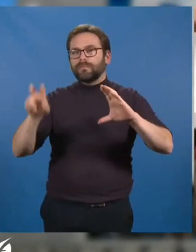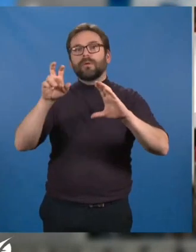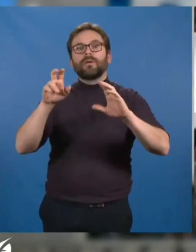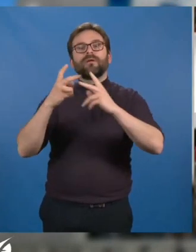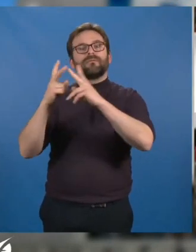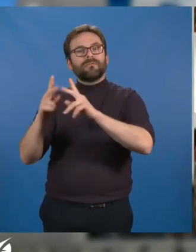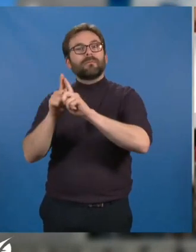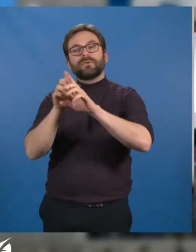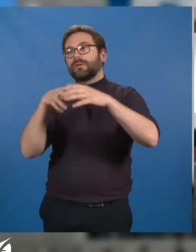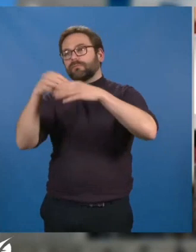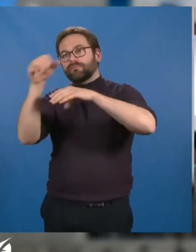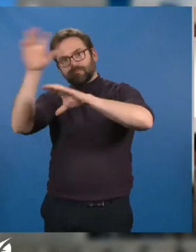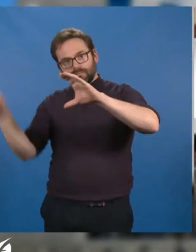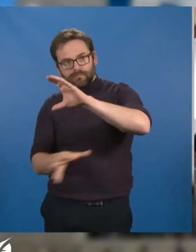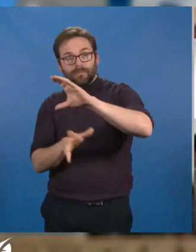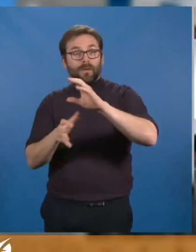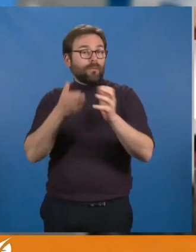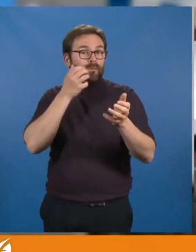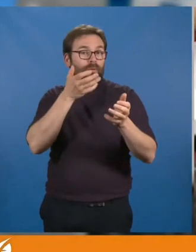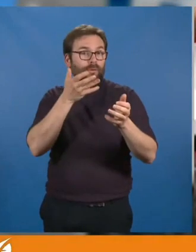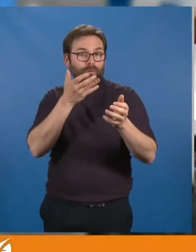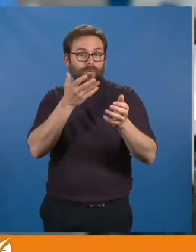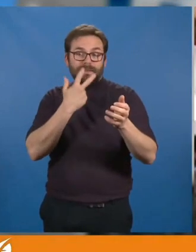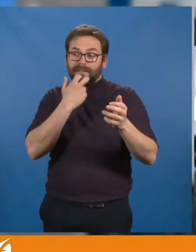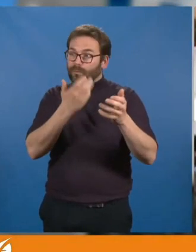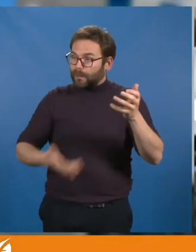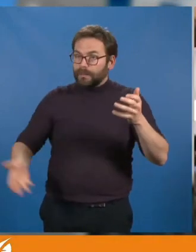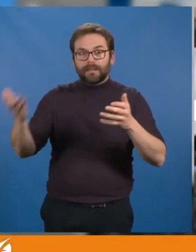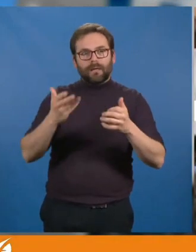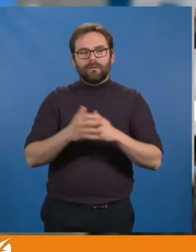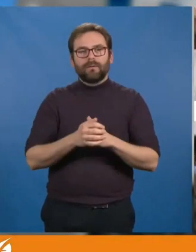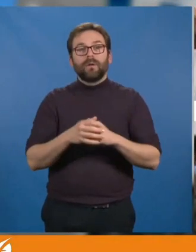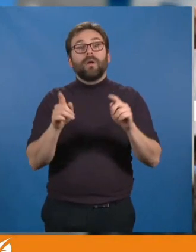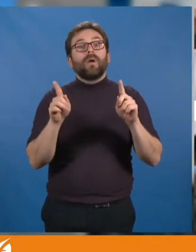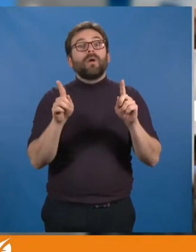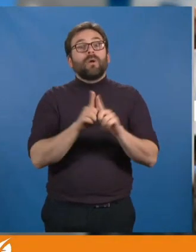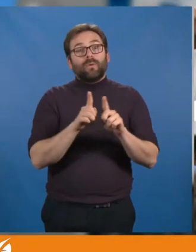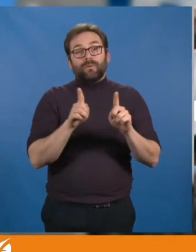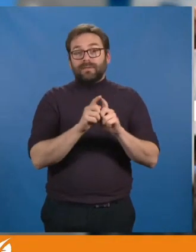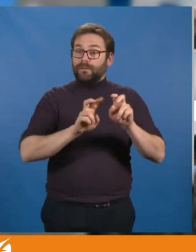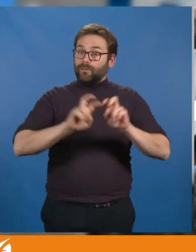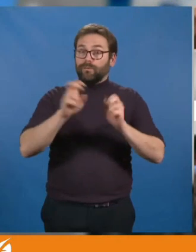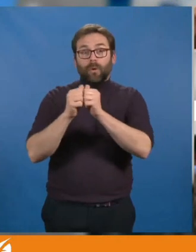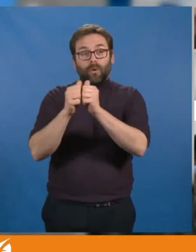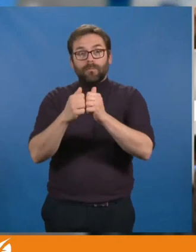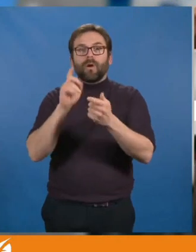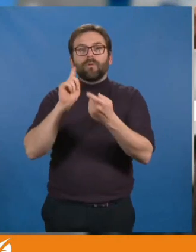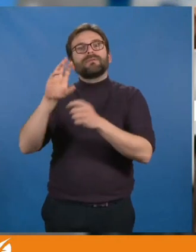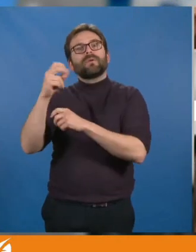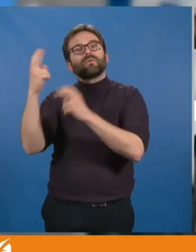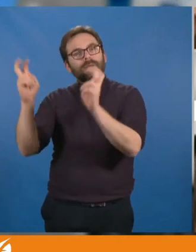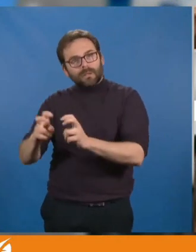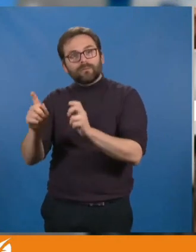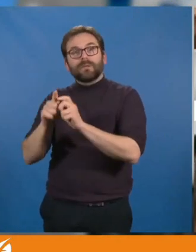nos citoyens dans leur quotidien, alors que les transports en commun sont une des solutions pour réduire les émissions de CO2 et préserver la